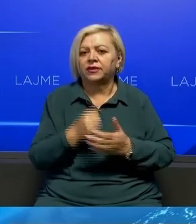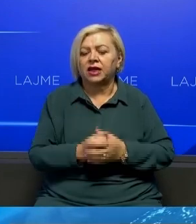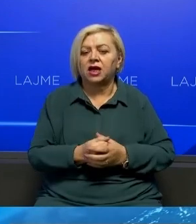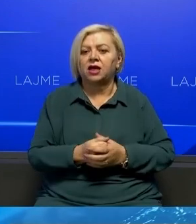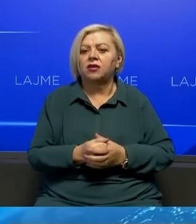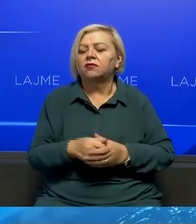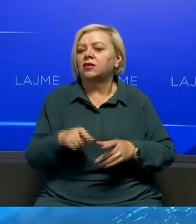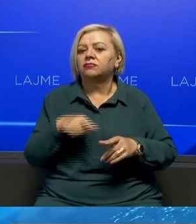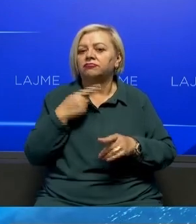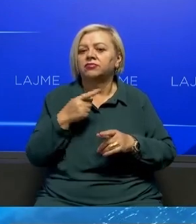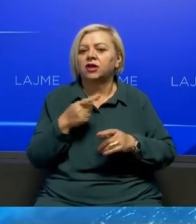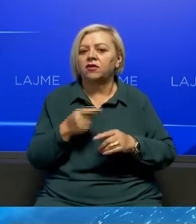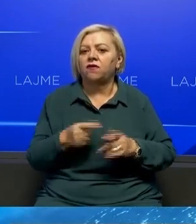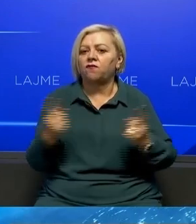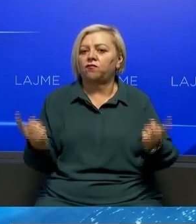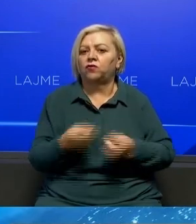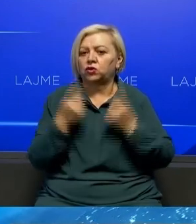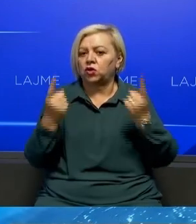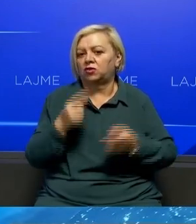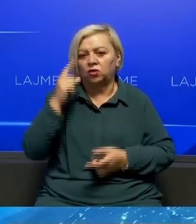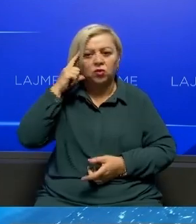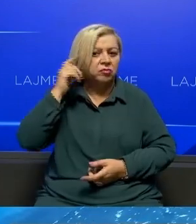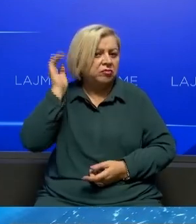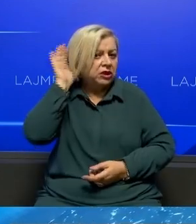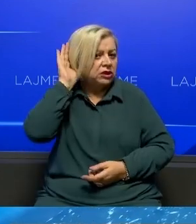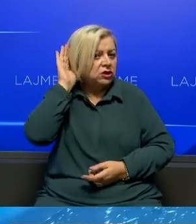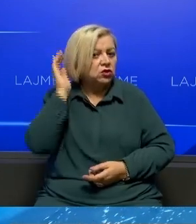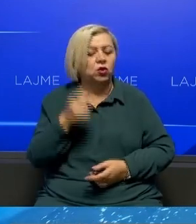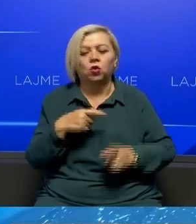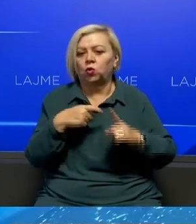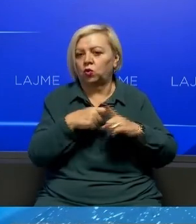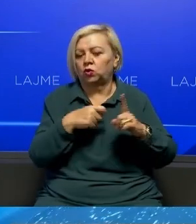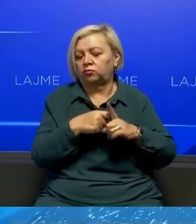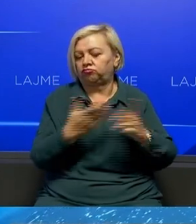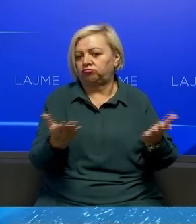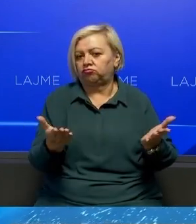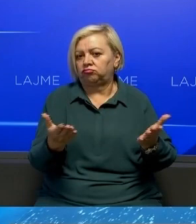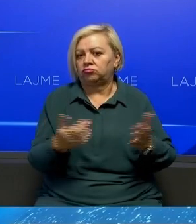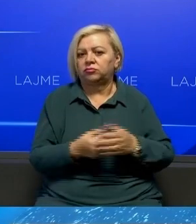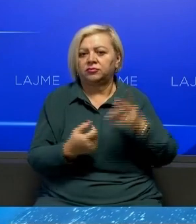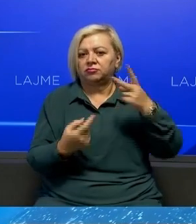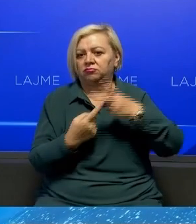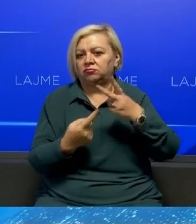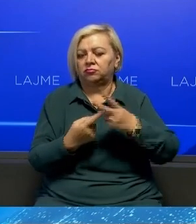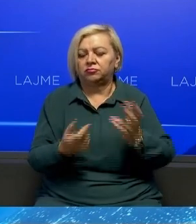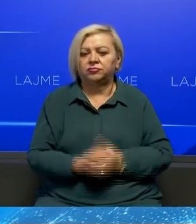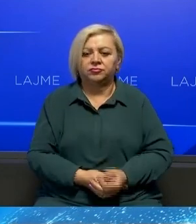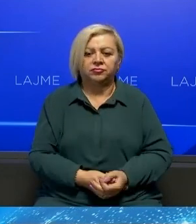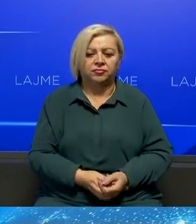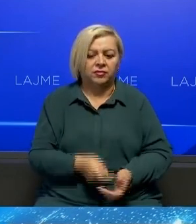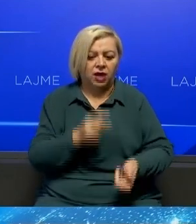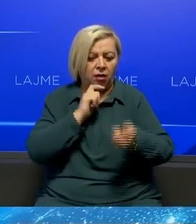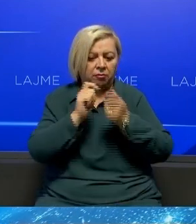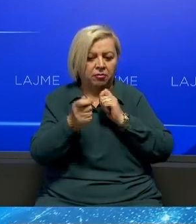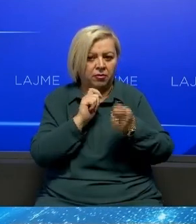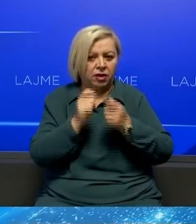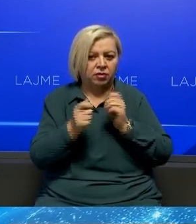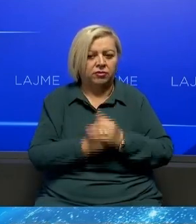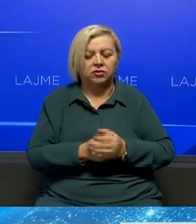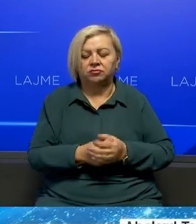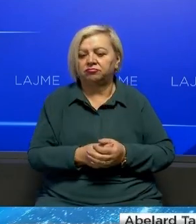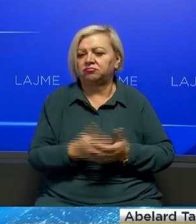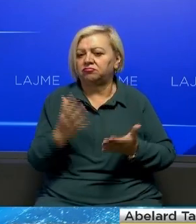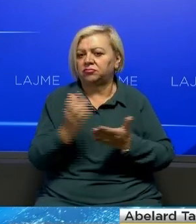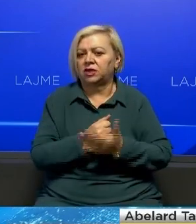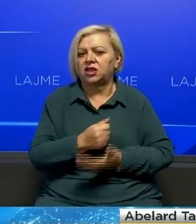e sot me kanë quaj tur fushat të Kryeministrit Kurti dhe pompozitet medialë. Timi një marveshje që ka arrit Kryeministrit